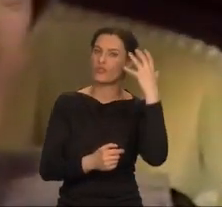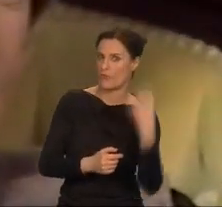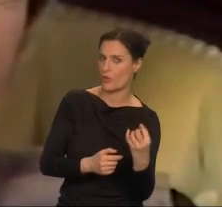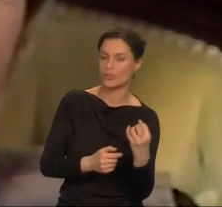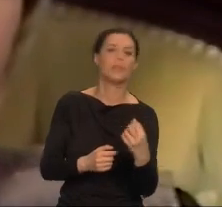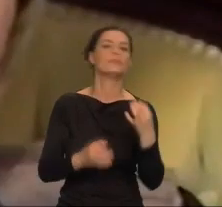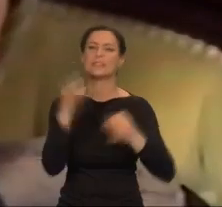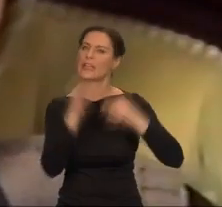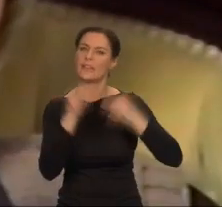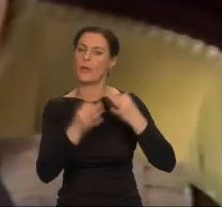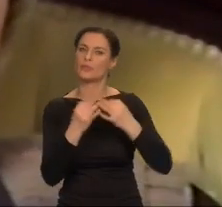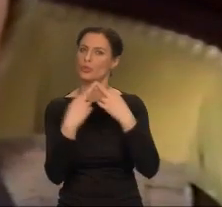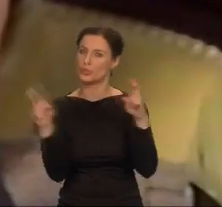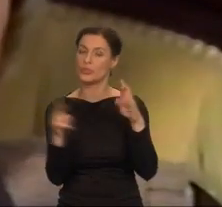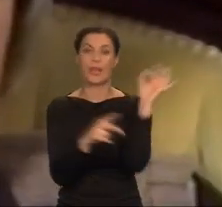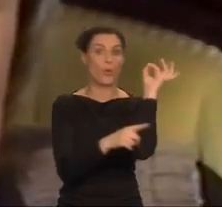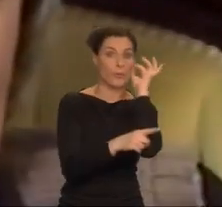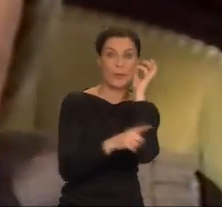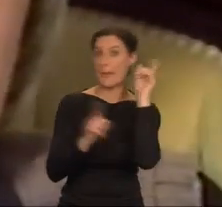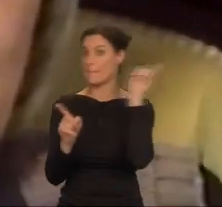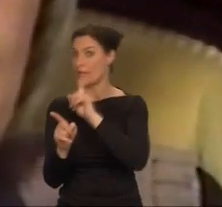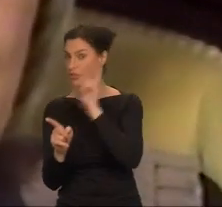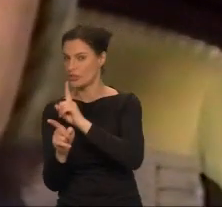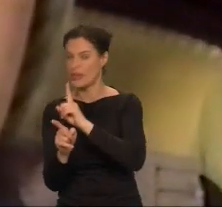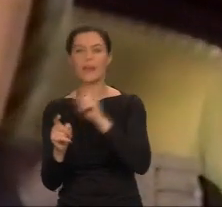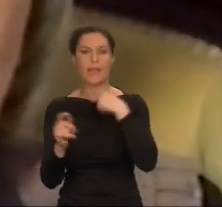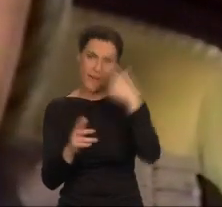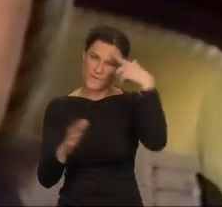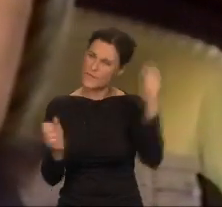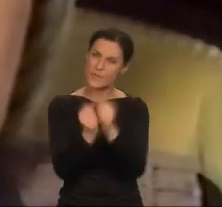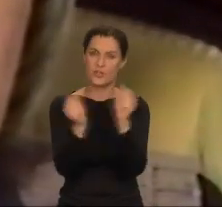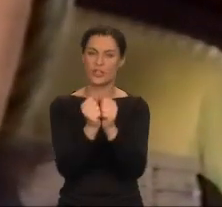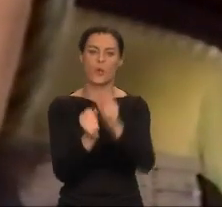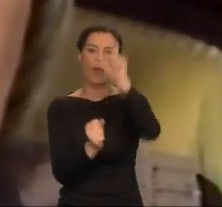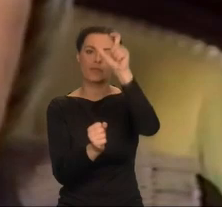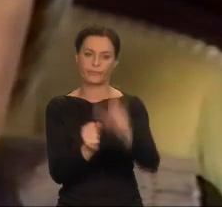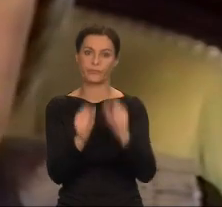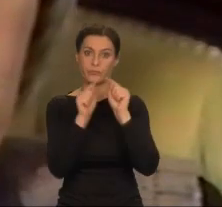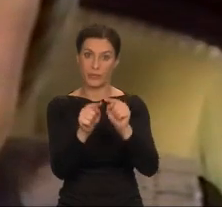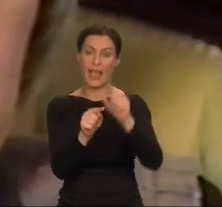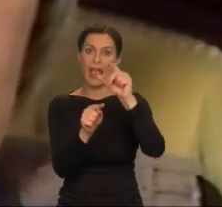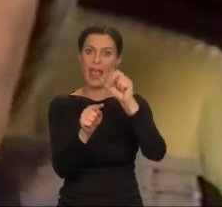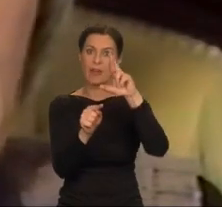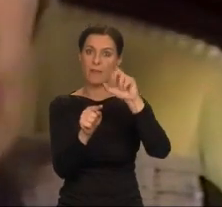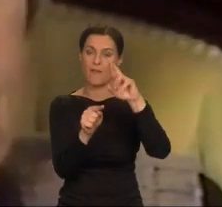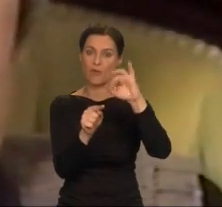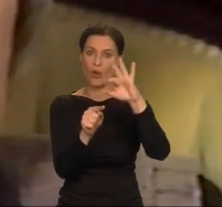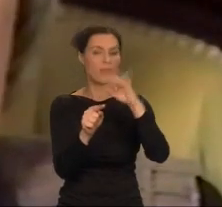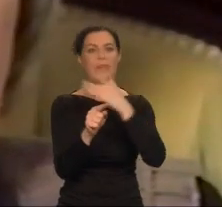między mężczyzną a kobietą, wymyśliłam rasę ludzi, którzy są pozbawionymi libido-hermafrodytami.